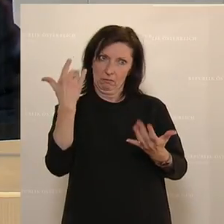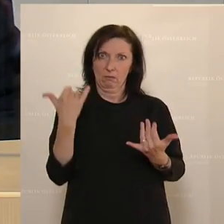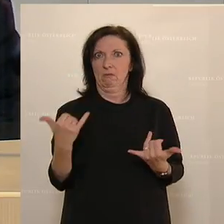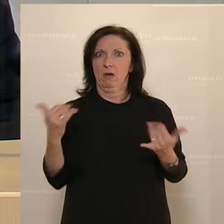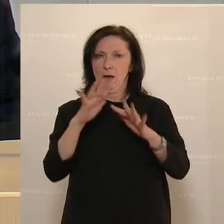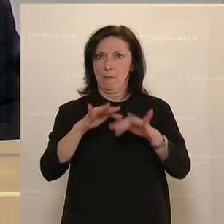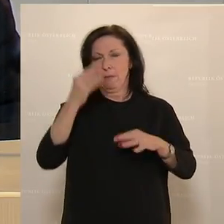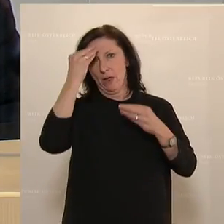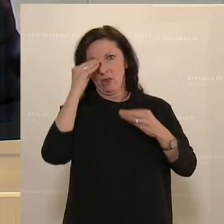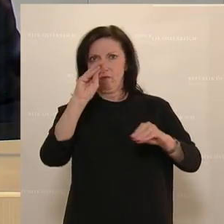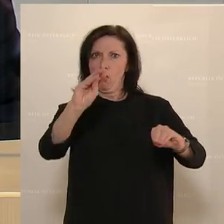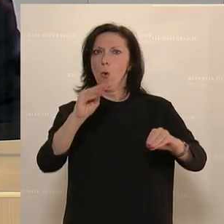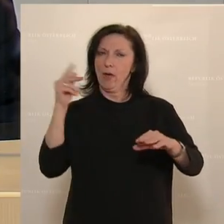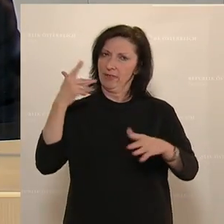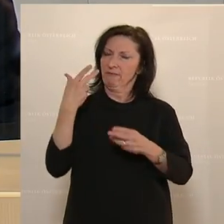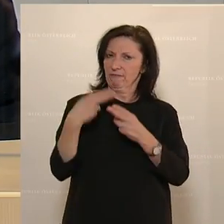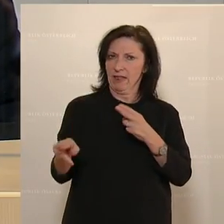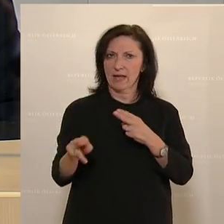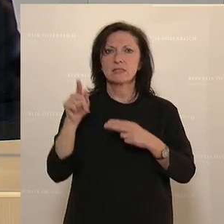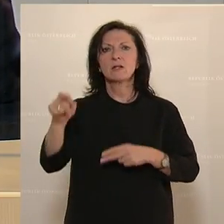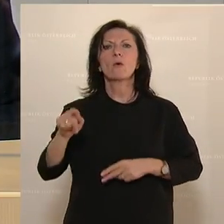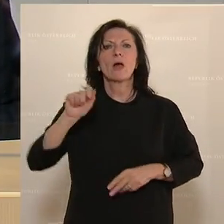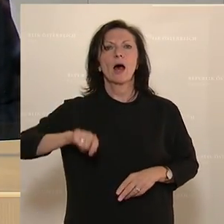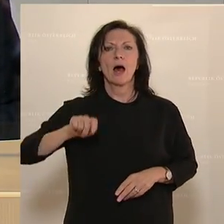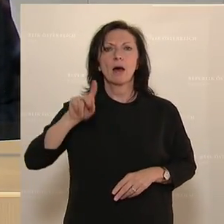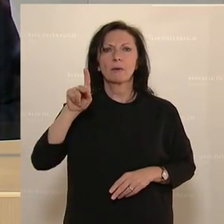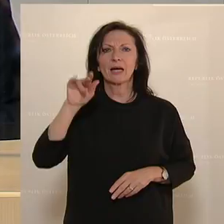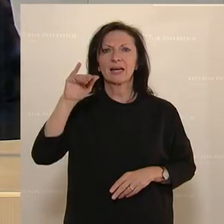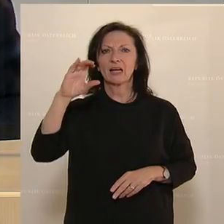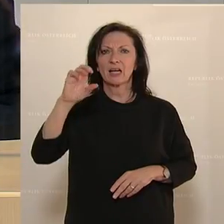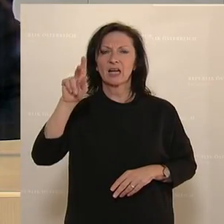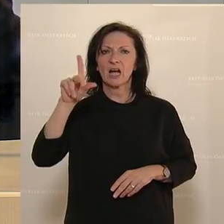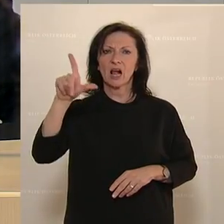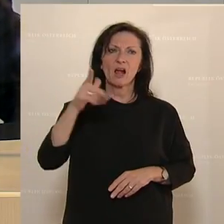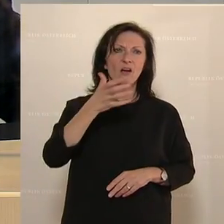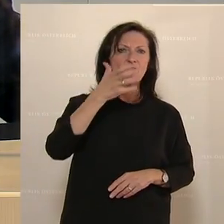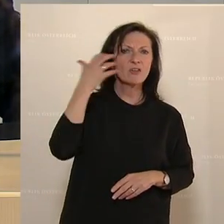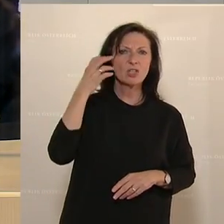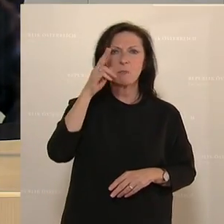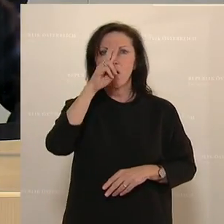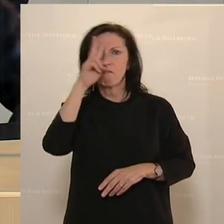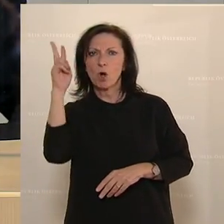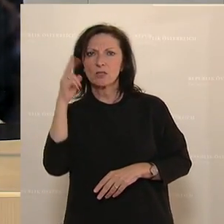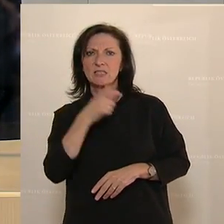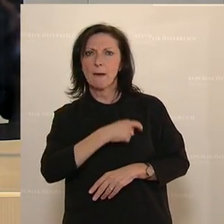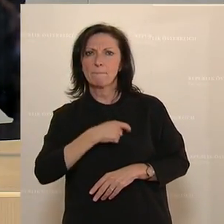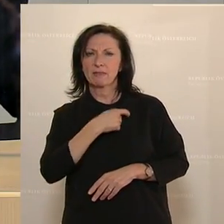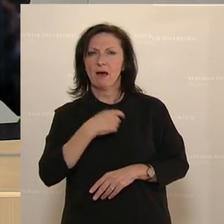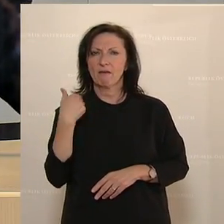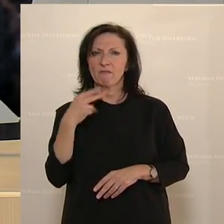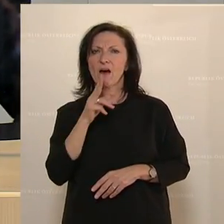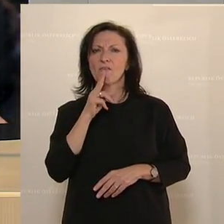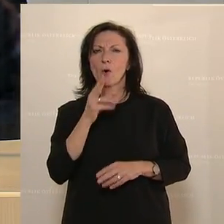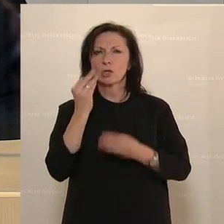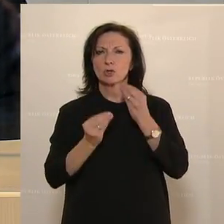Abgeordnete Kickl, der durch eine zynische Gleichsetzung mit dem Wortspiel Faschismus, Volkspartei, ebenfalls die Würde des